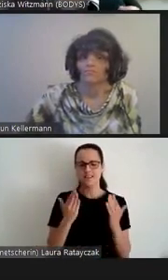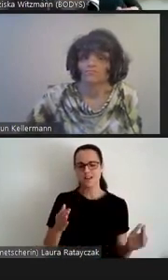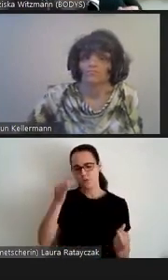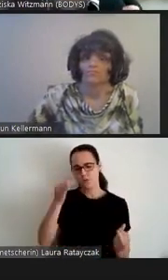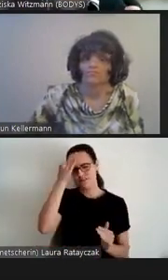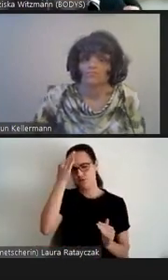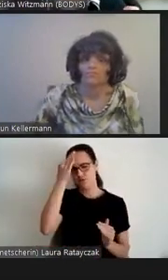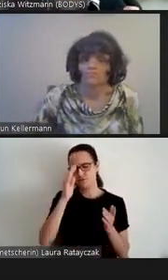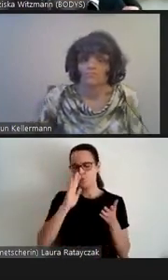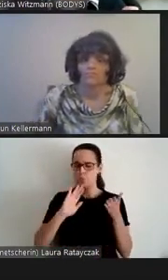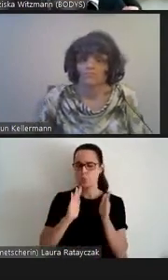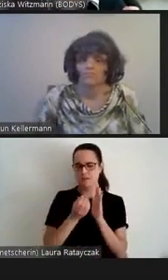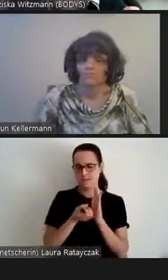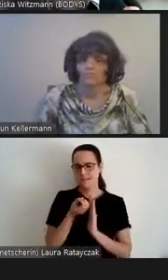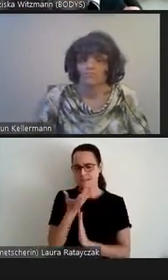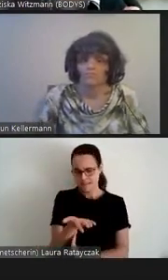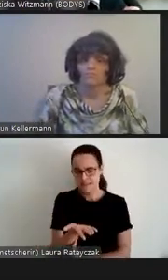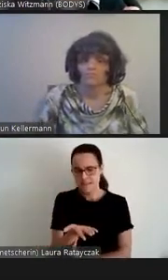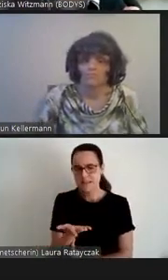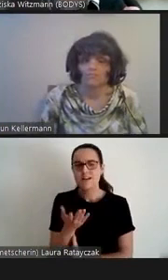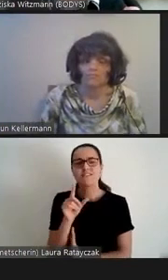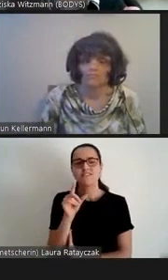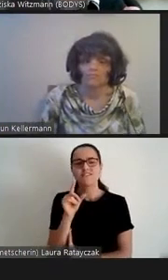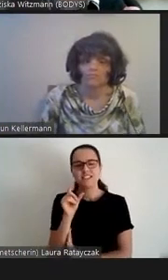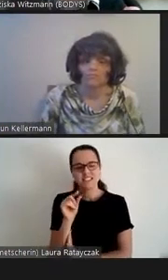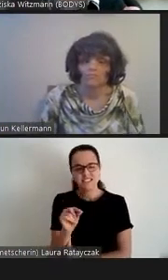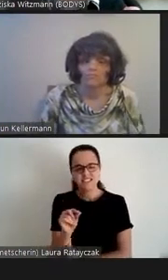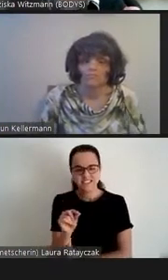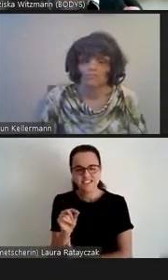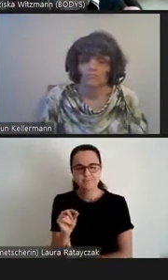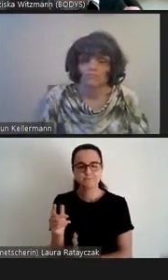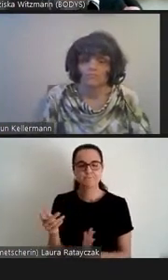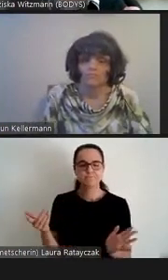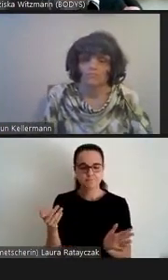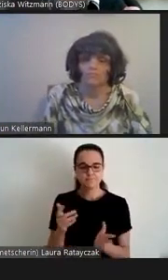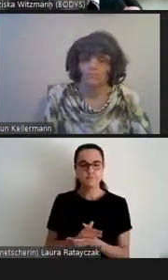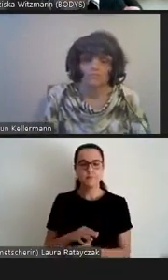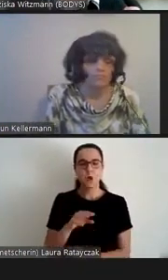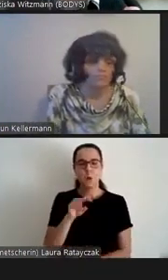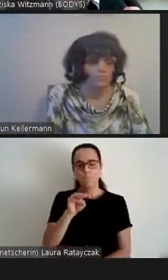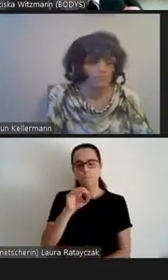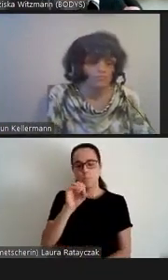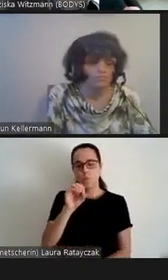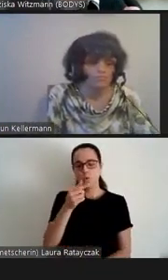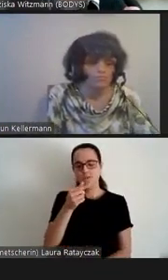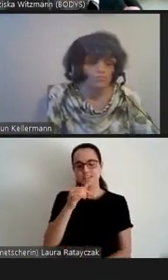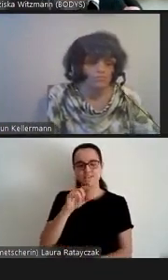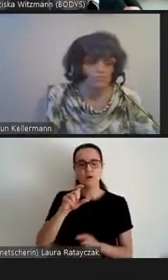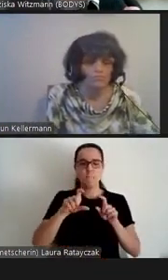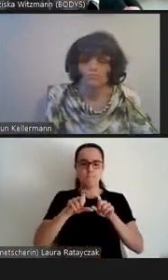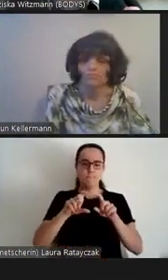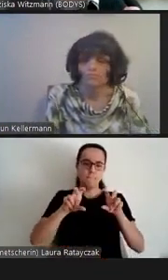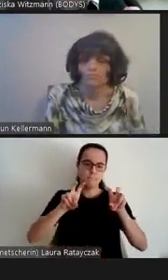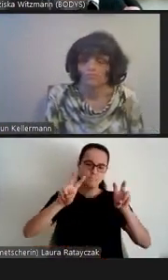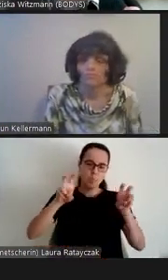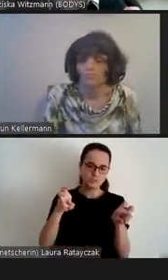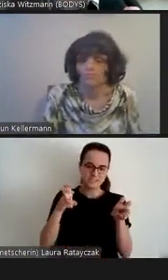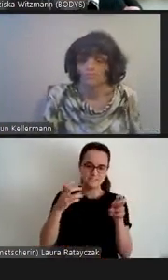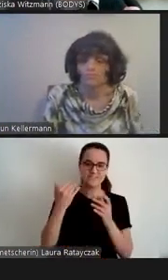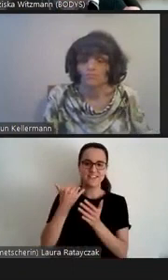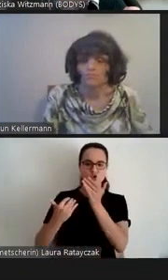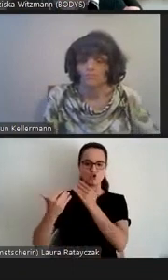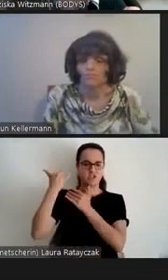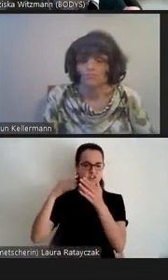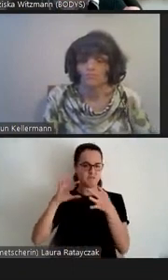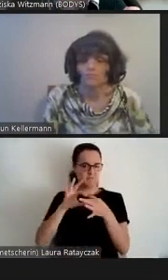beerdigen. Was ist eigentlich Motivgeschichte? Motivgeschichte